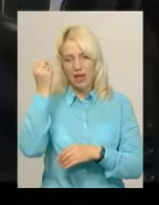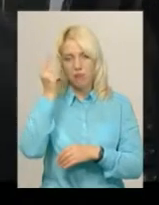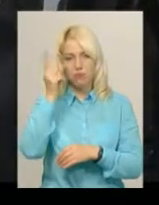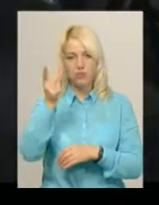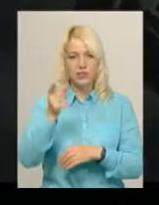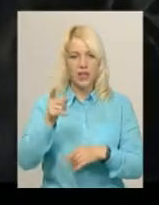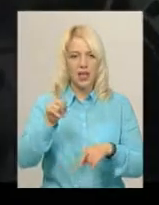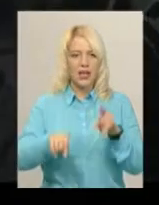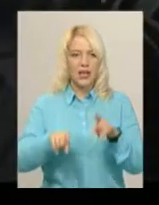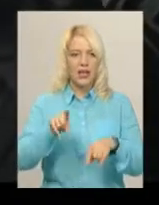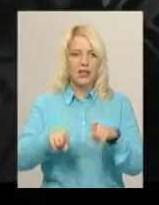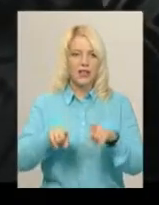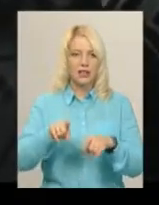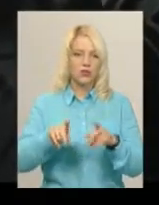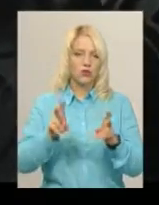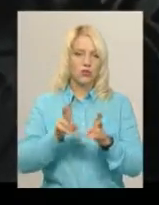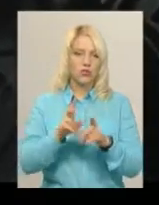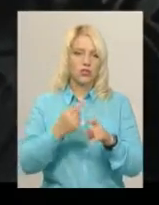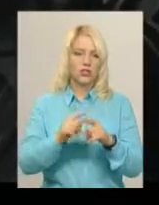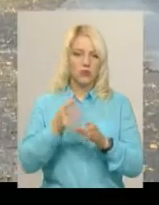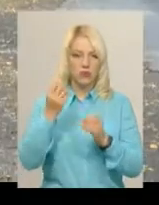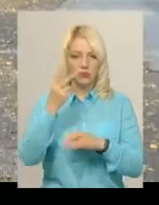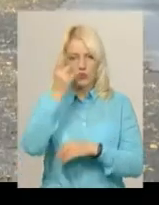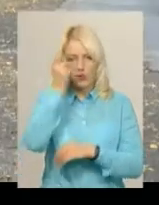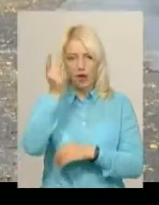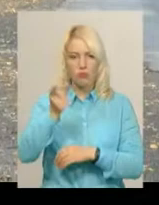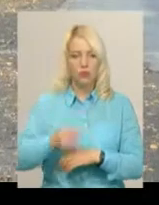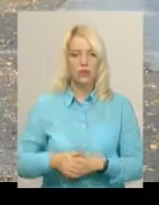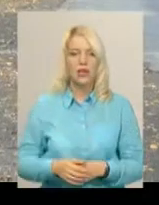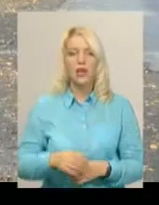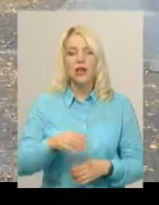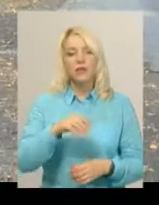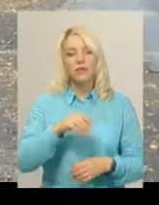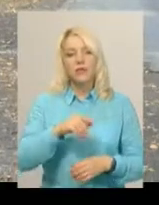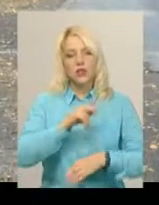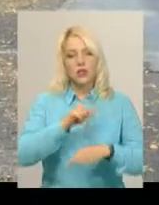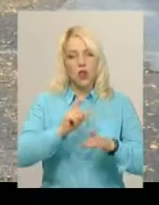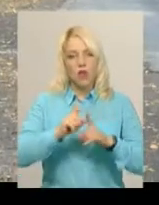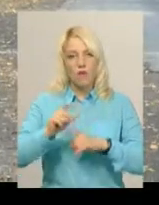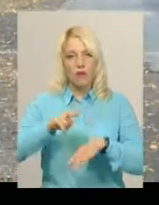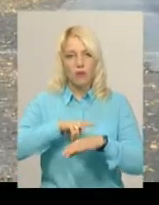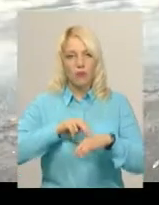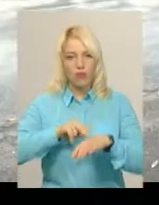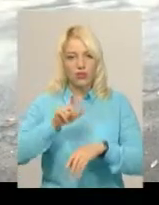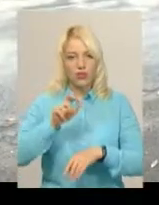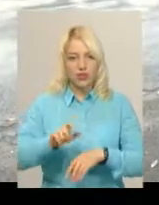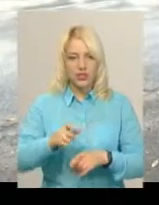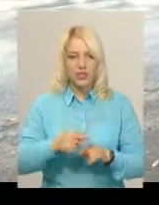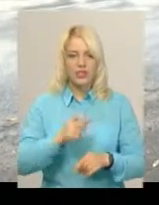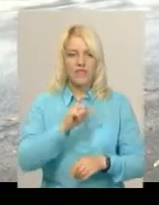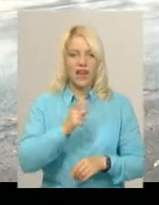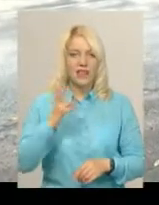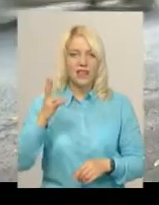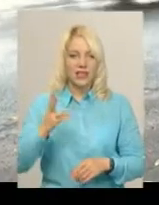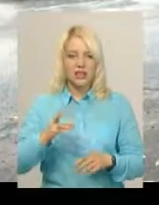рідко сталкуюся з цим і забувся. За словами поліцейського роти номер три патрульної поліції області Євгена Нікитенка,